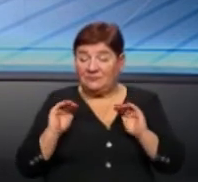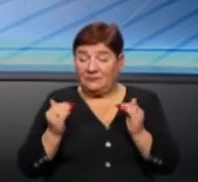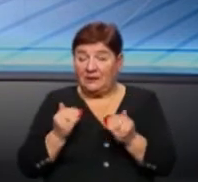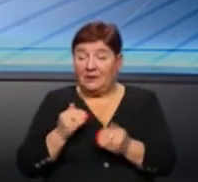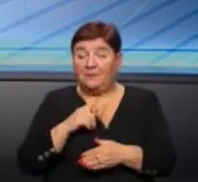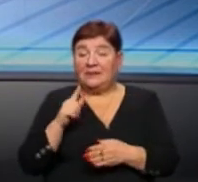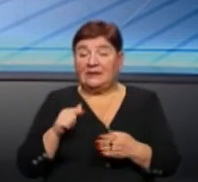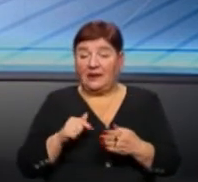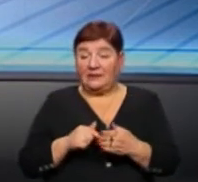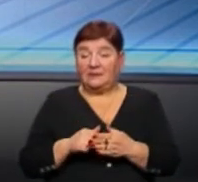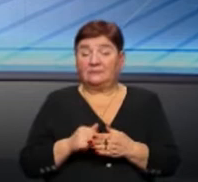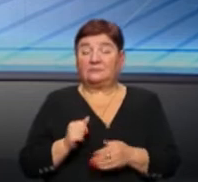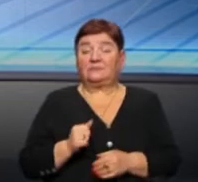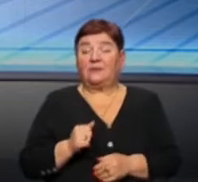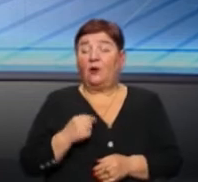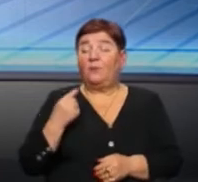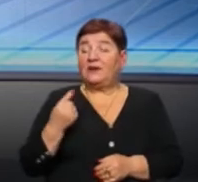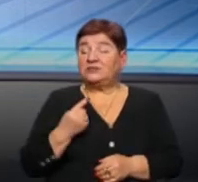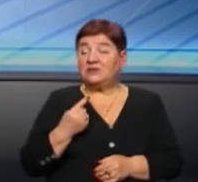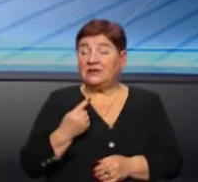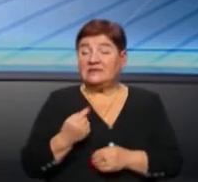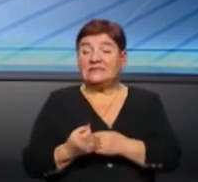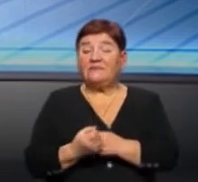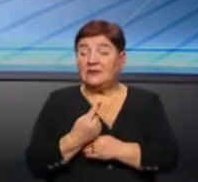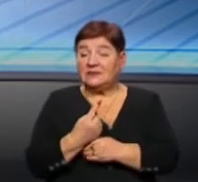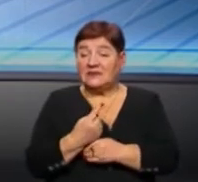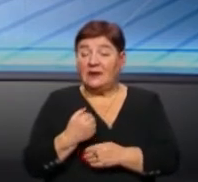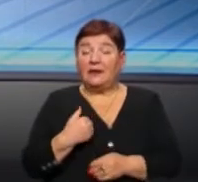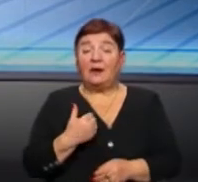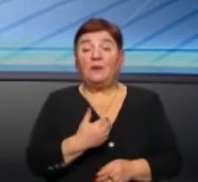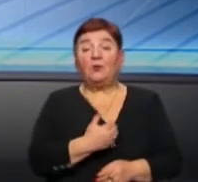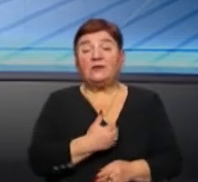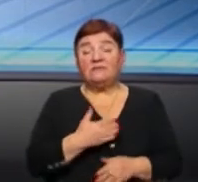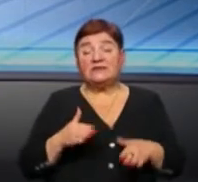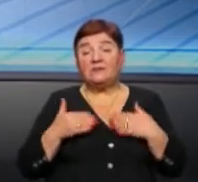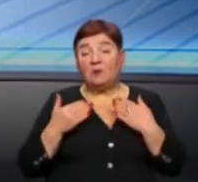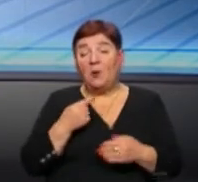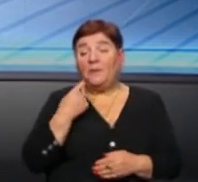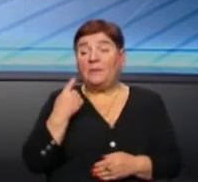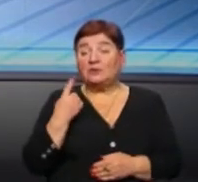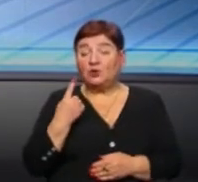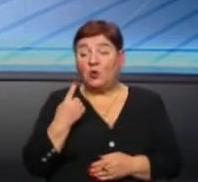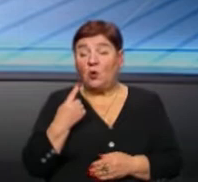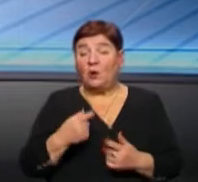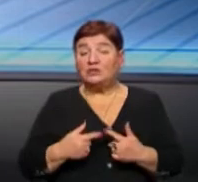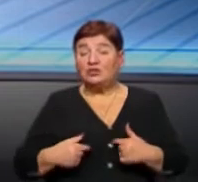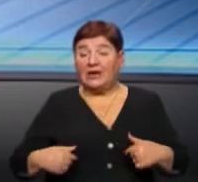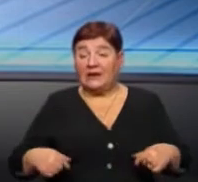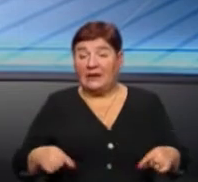то… Те, що вперше з'явилося. Так, вперше з'явилося. Я би хотів звернутися до першого джерела, щоб не